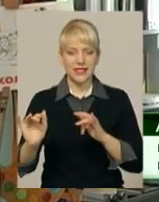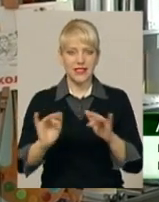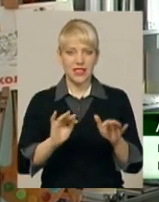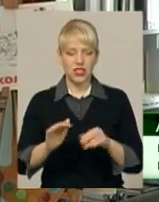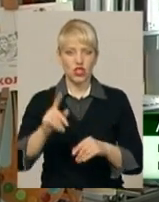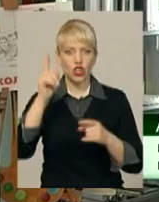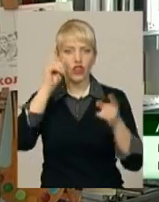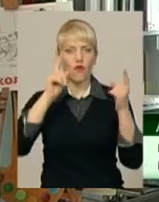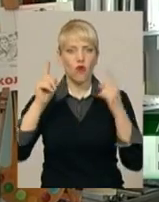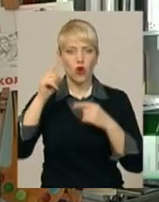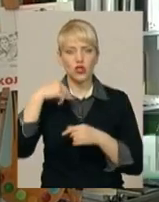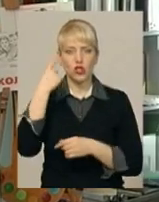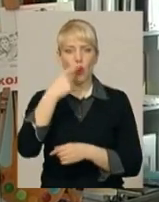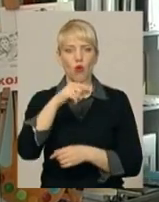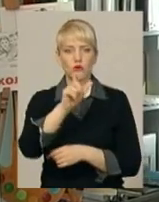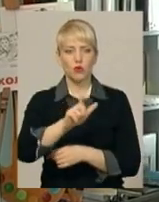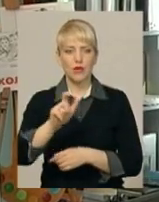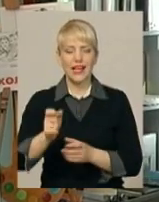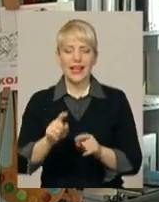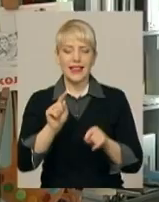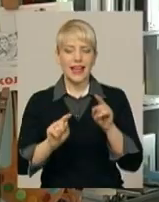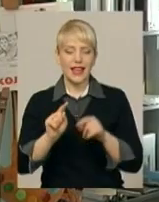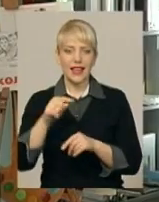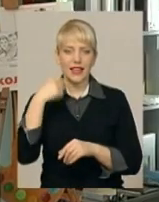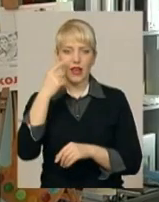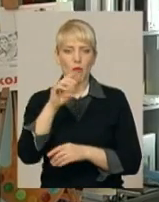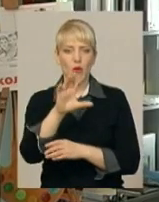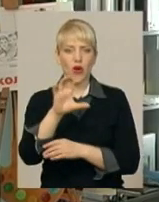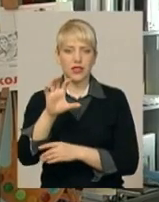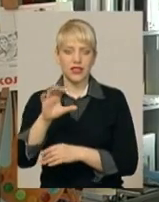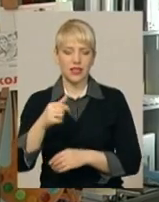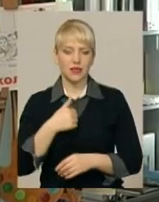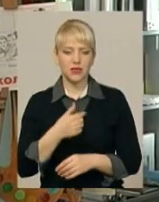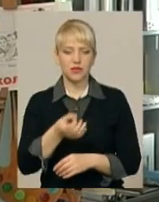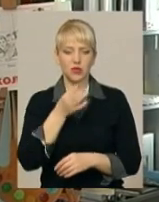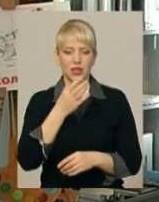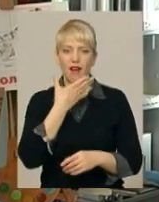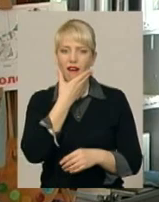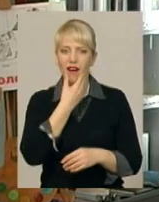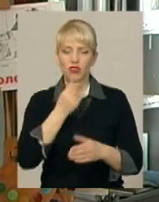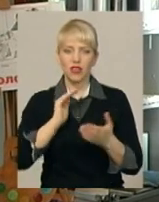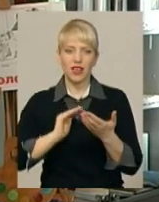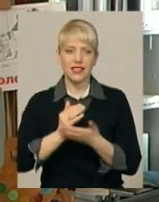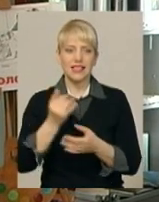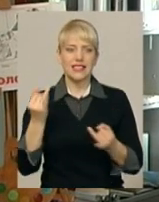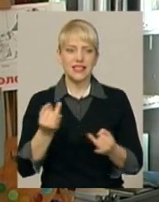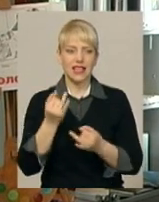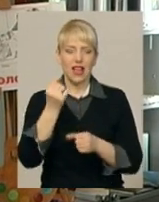як творчі особистості. Декілька портретів мені дуже сподобались. Дуже гарної якості ці портрети, цікава обробка.